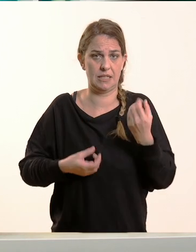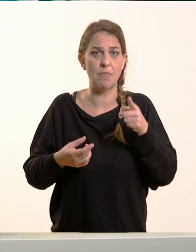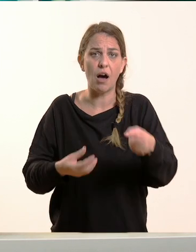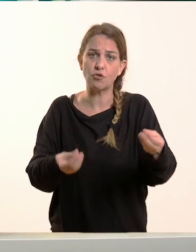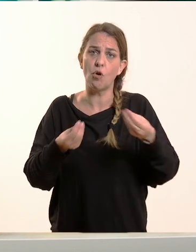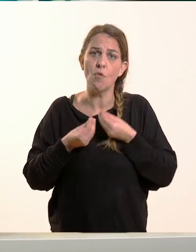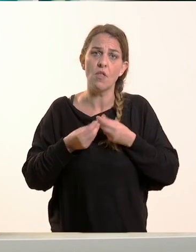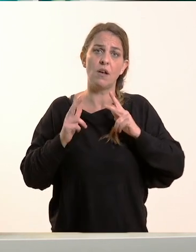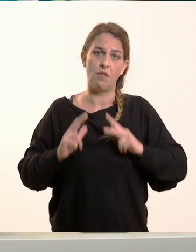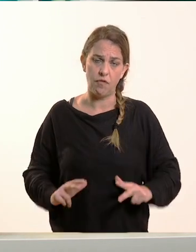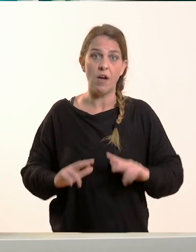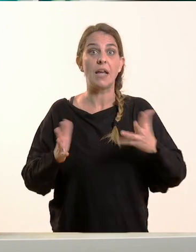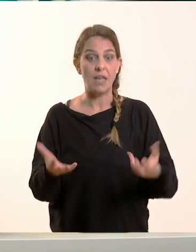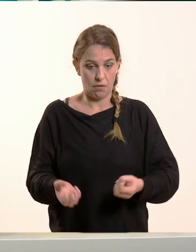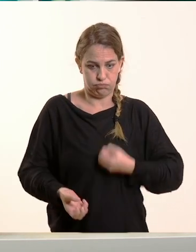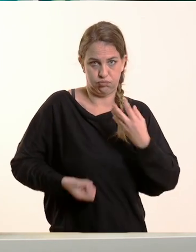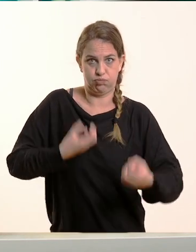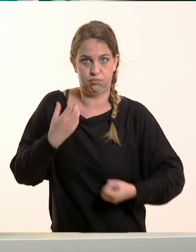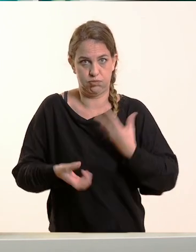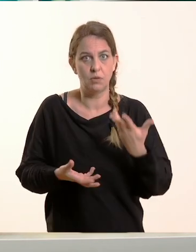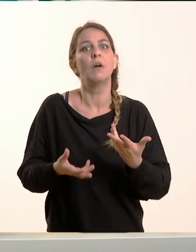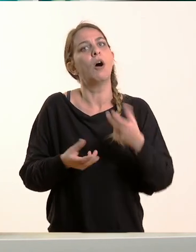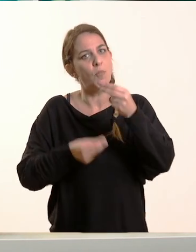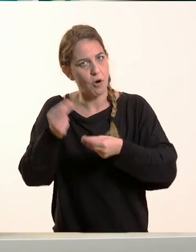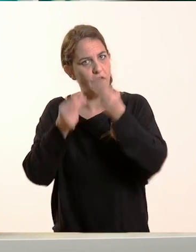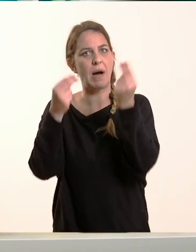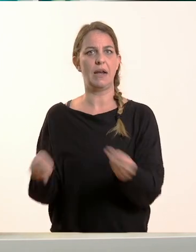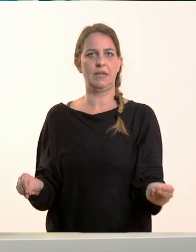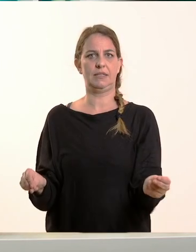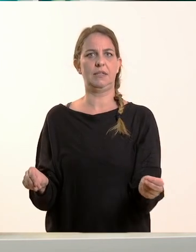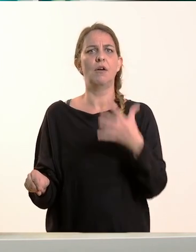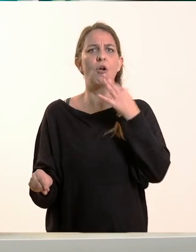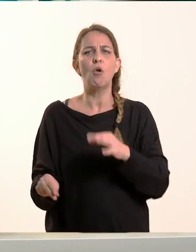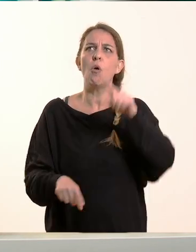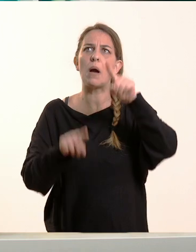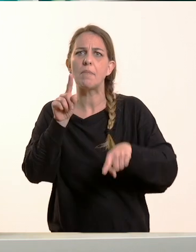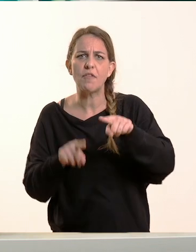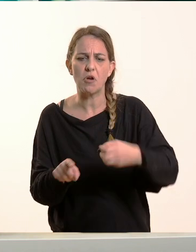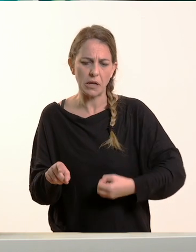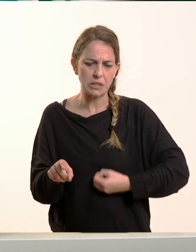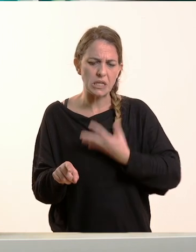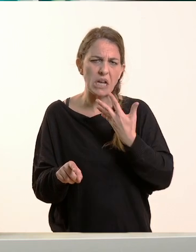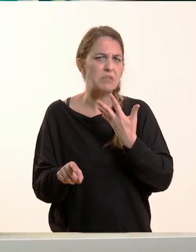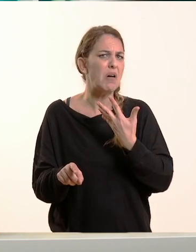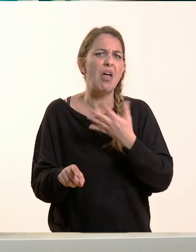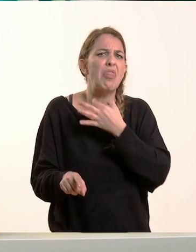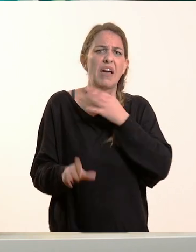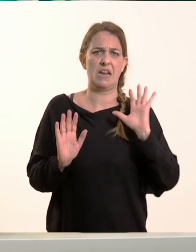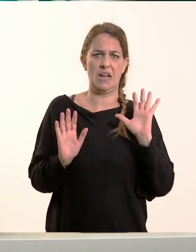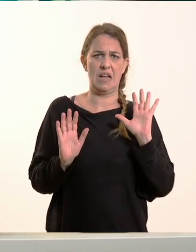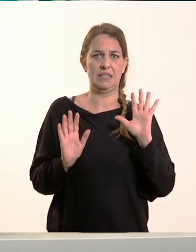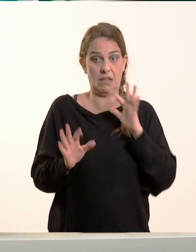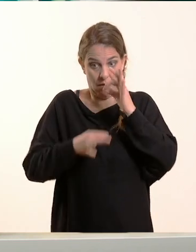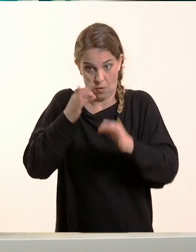προβλήματα πολλές φορές. Γιατί κάποια συναισθήματα τα έχουμε χωρίς λόγο. Δεν χρειάζεται να τα έχουμε. Όταν τα